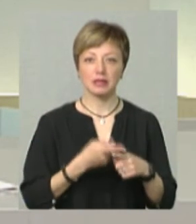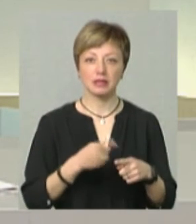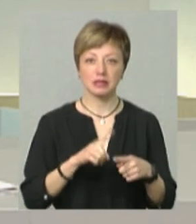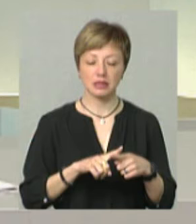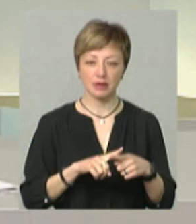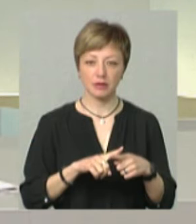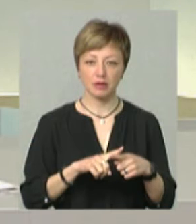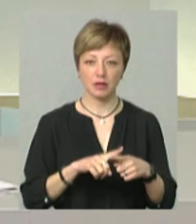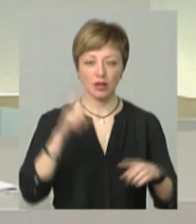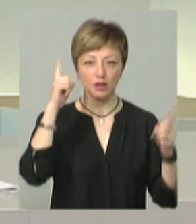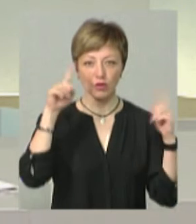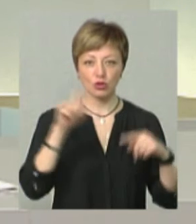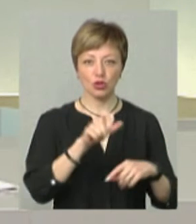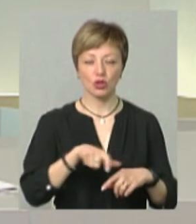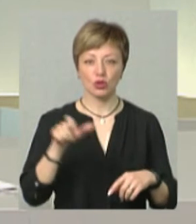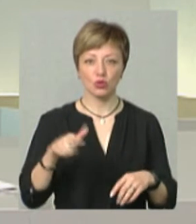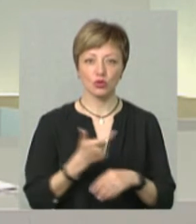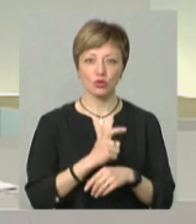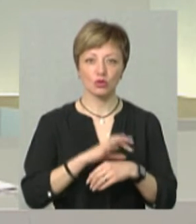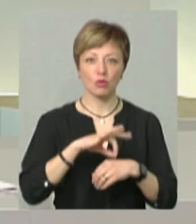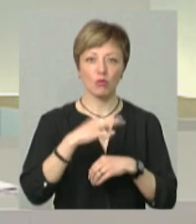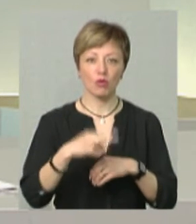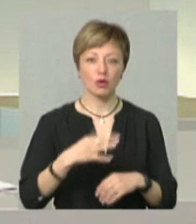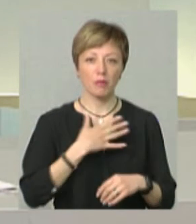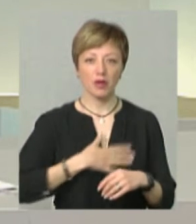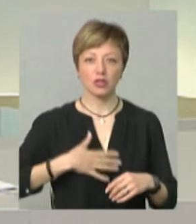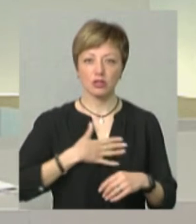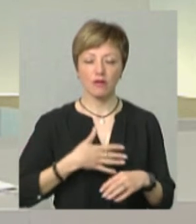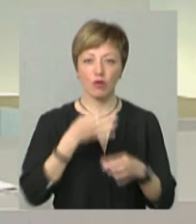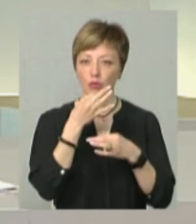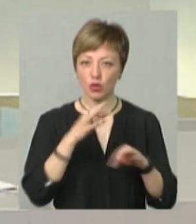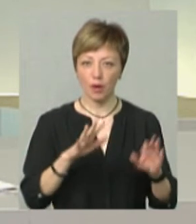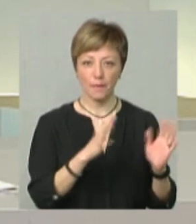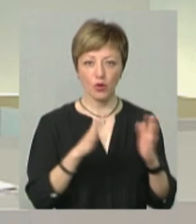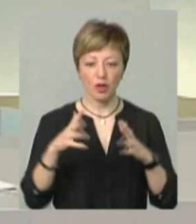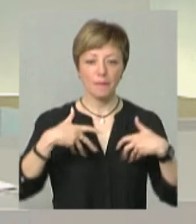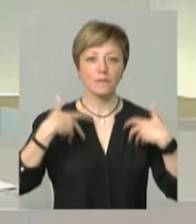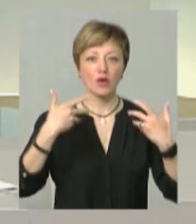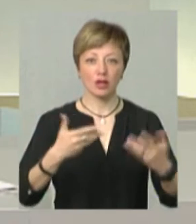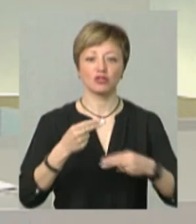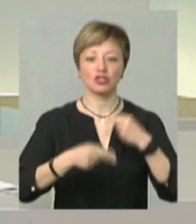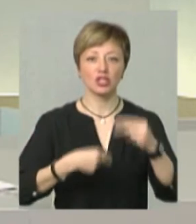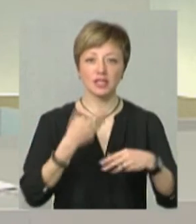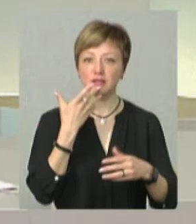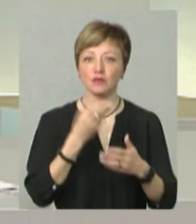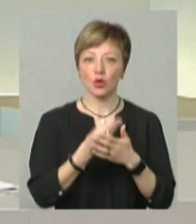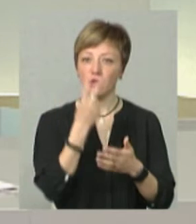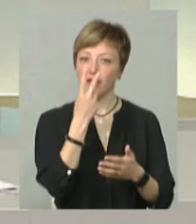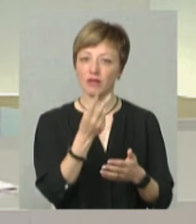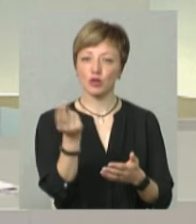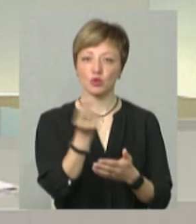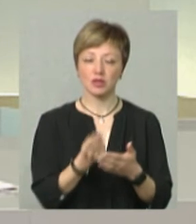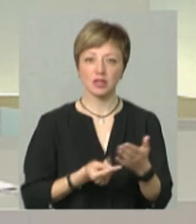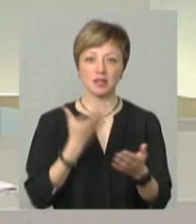Це творчі люди, які дуже болісно переживають будь-які події і проявляють це через свої візуалізації,